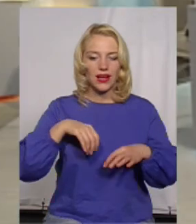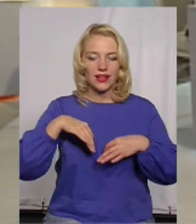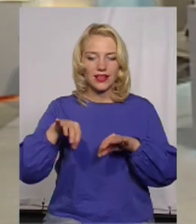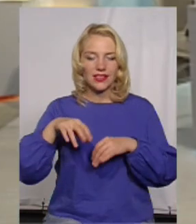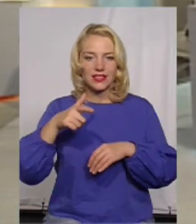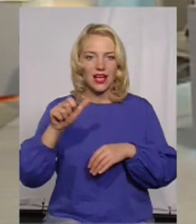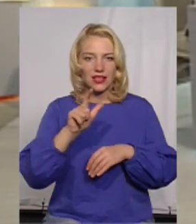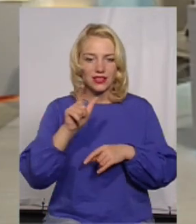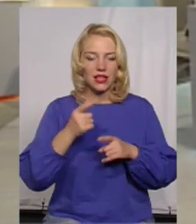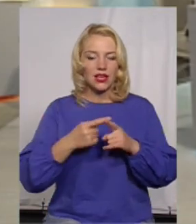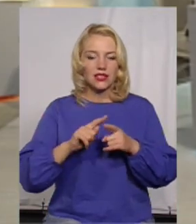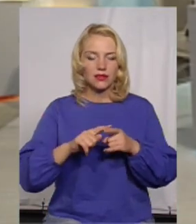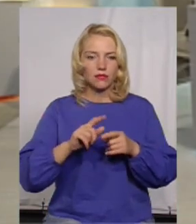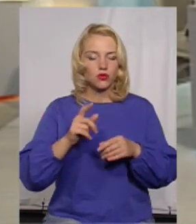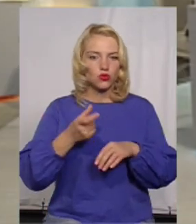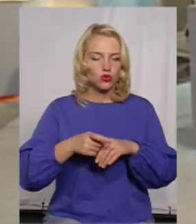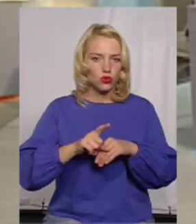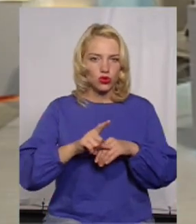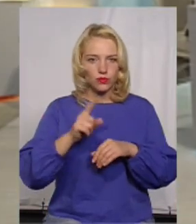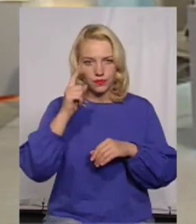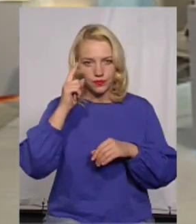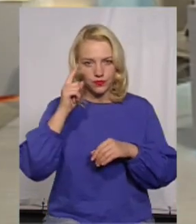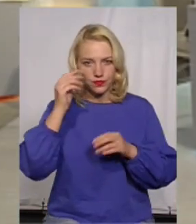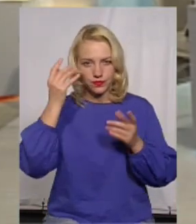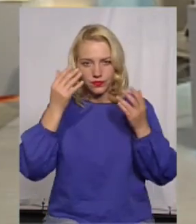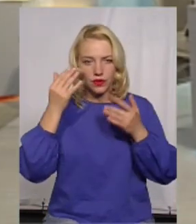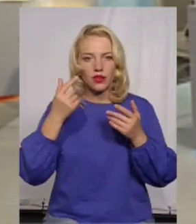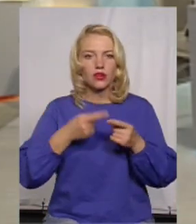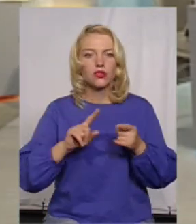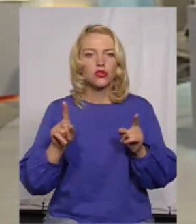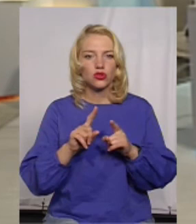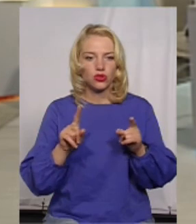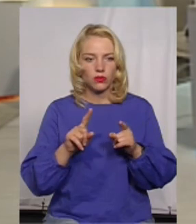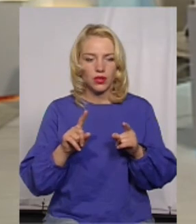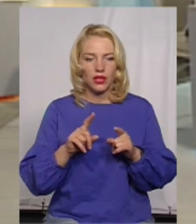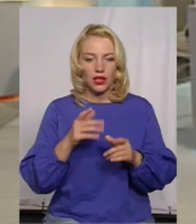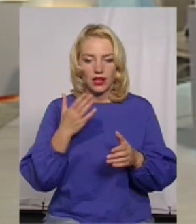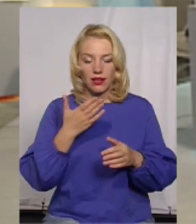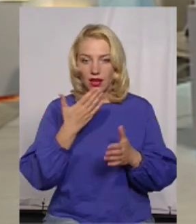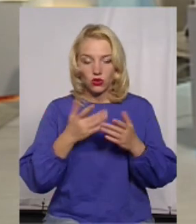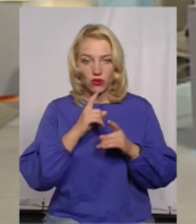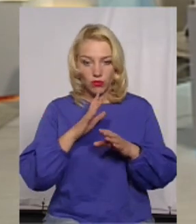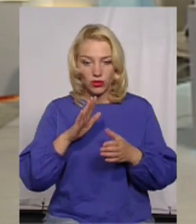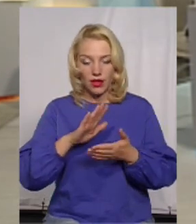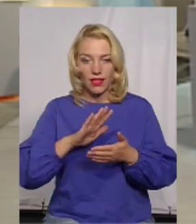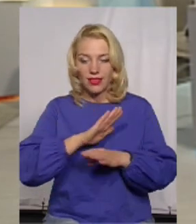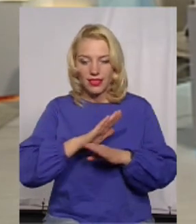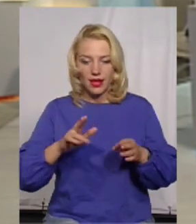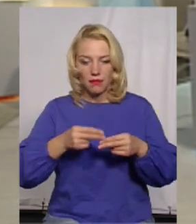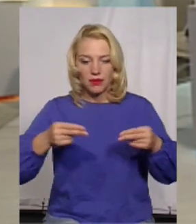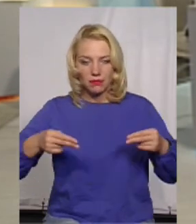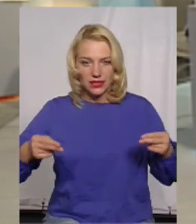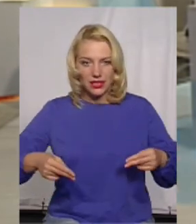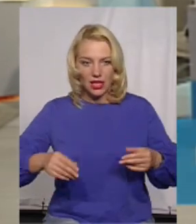плотно працюють, щоб, якщо навіть у випадку непідписання подальшого договору, щоб наша система